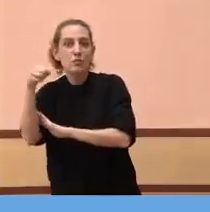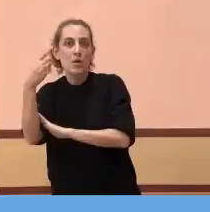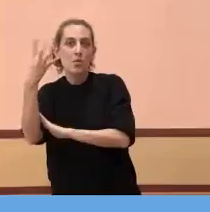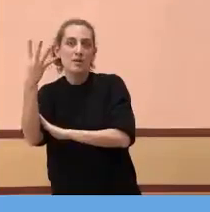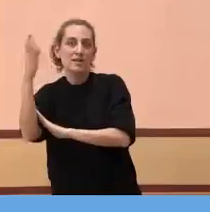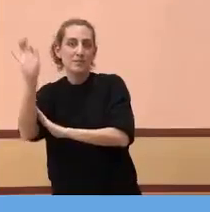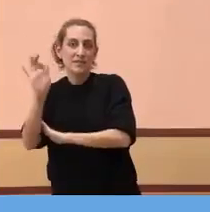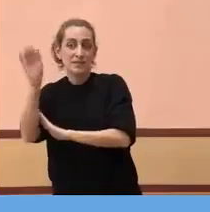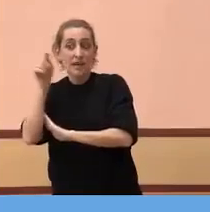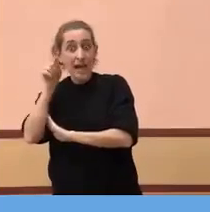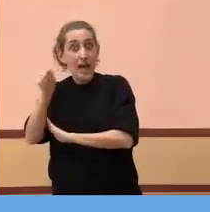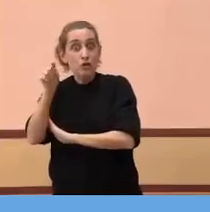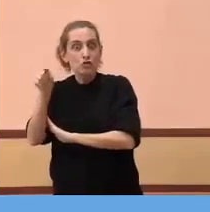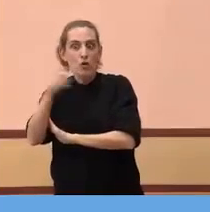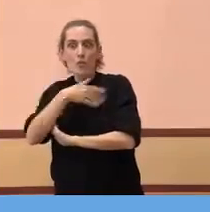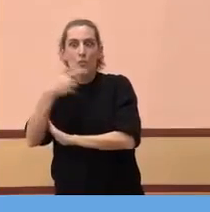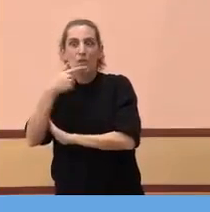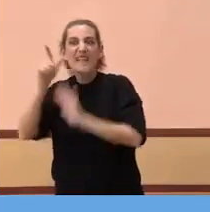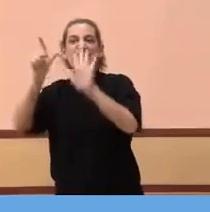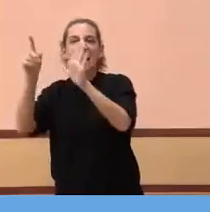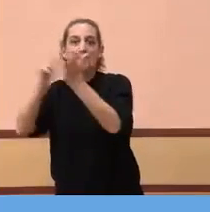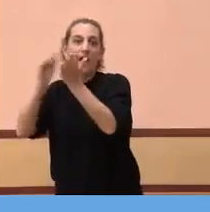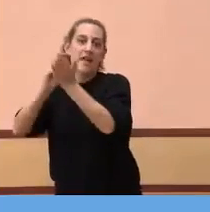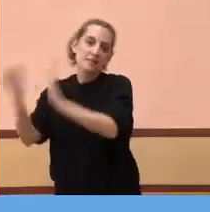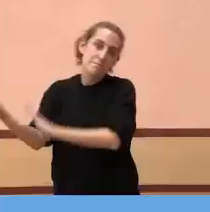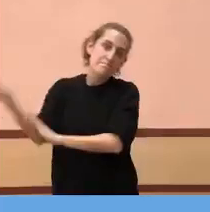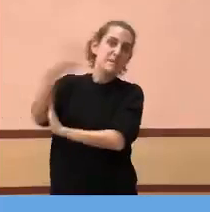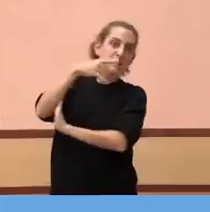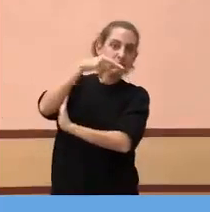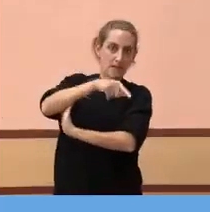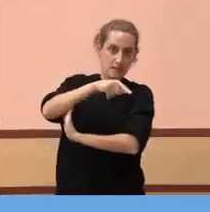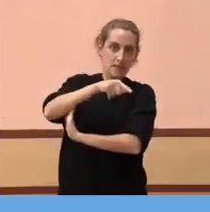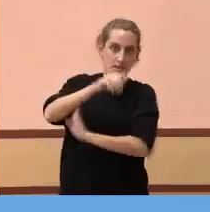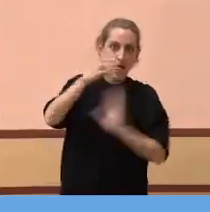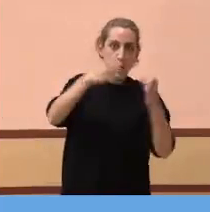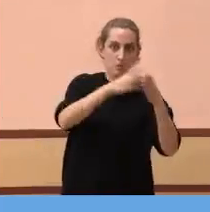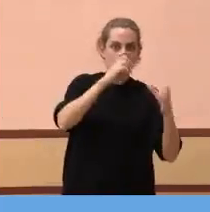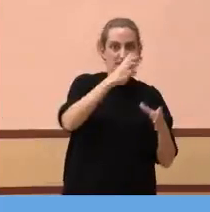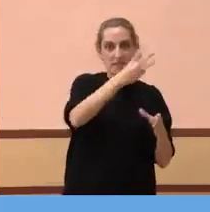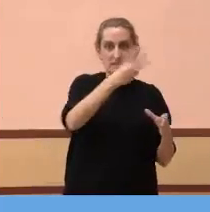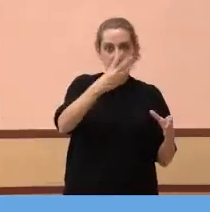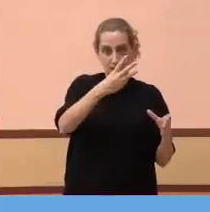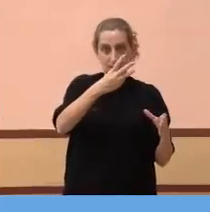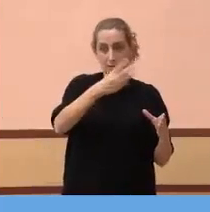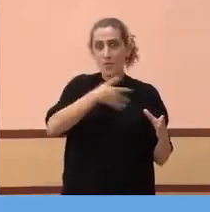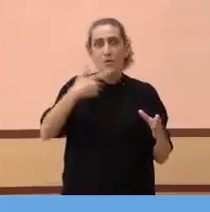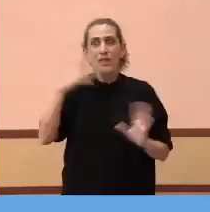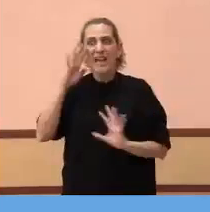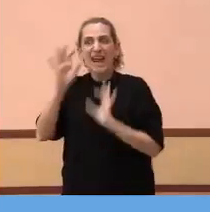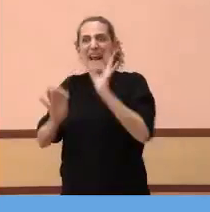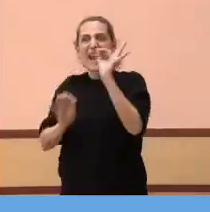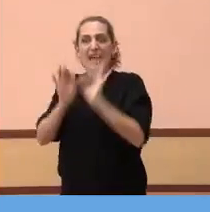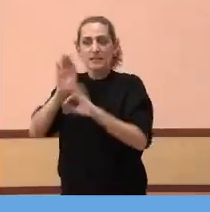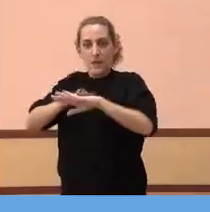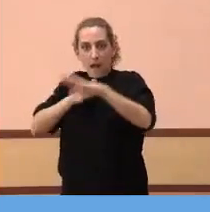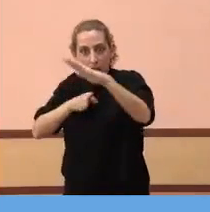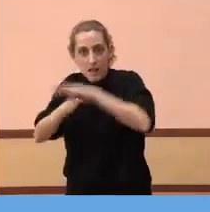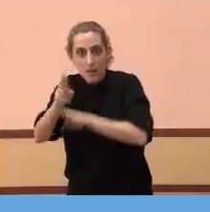és gairebé set vegades més. es multiplica per 7 el risc d'ingressar a'UCI.